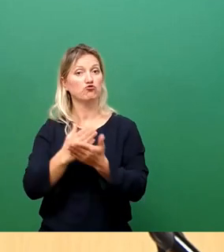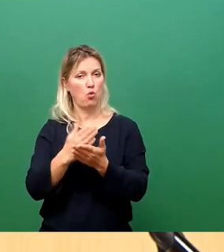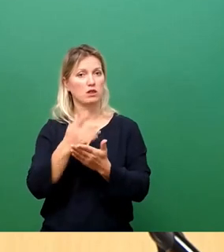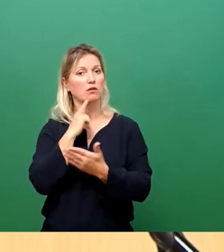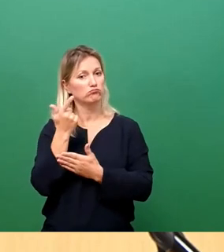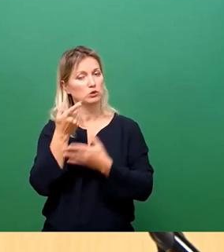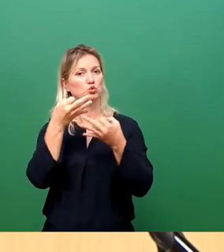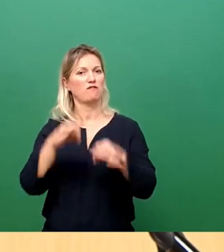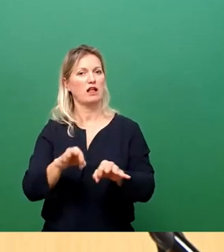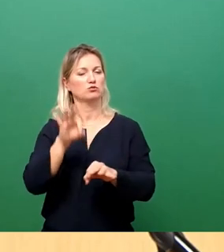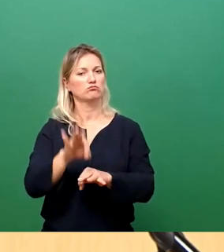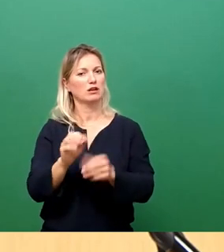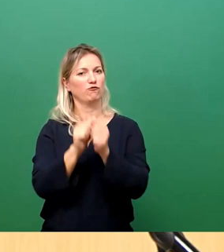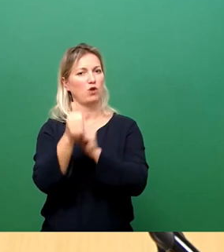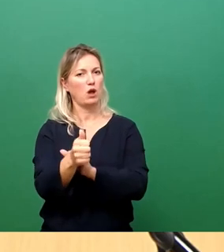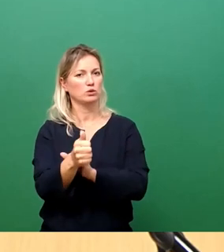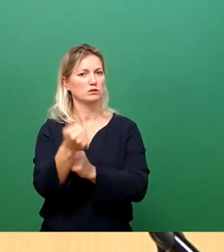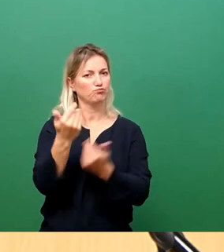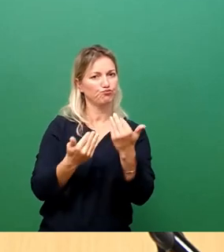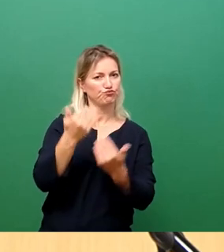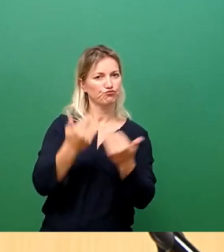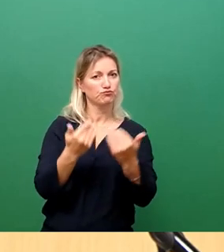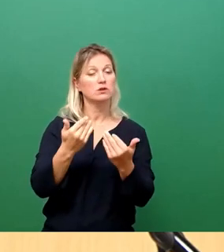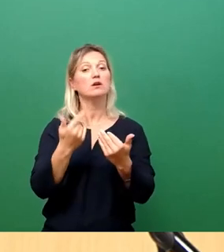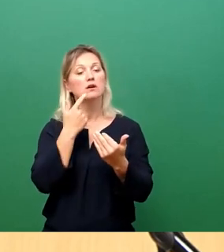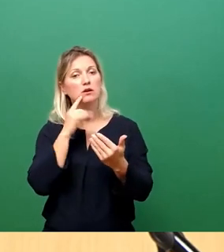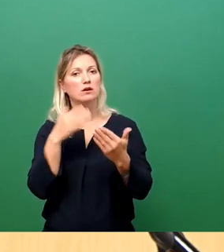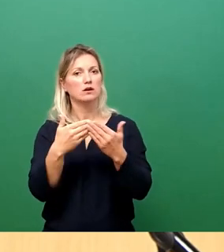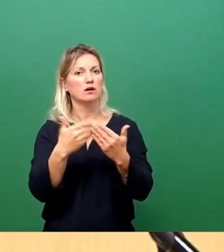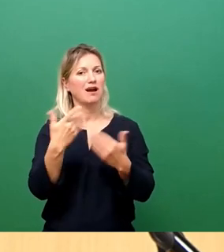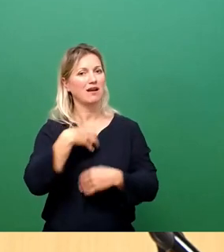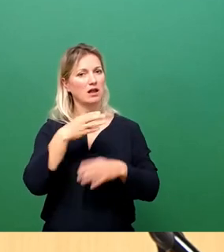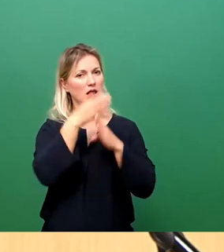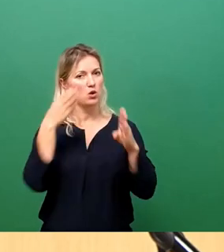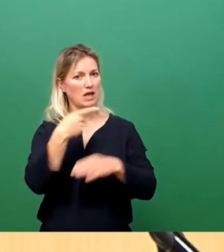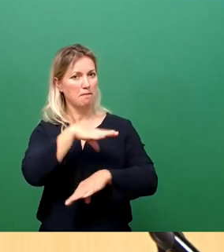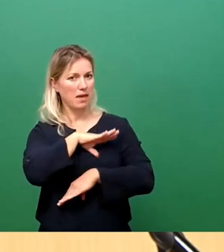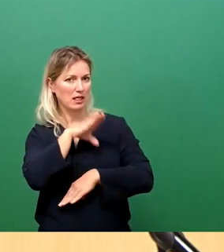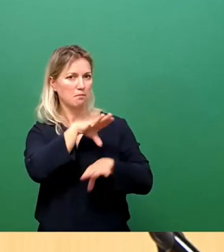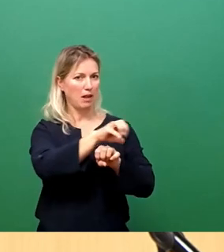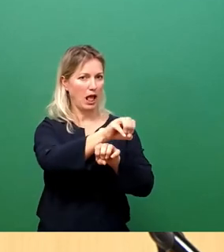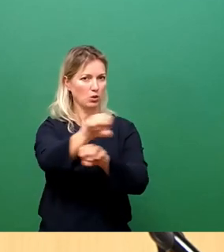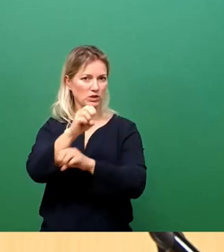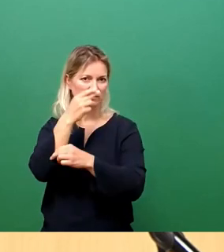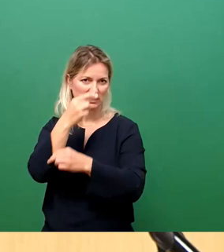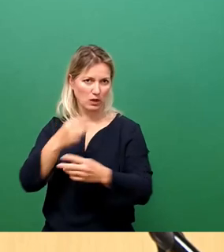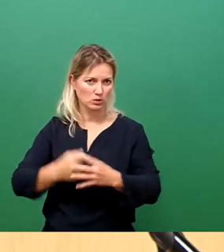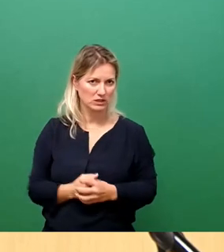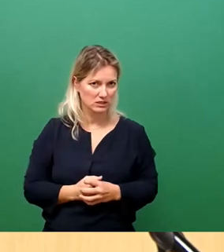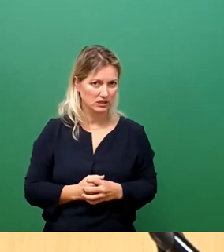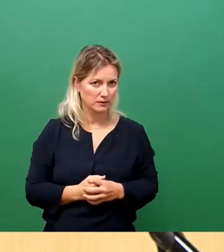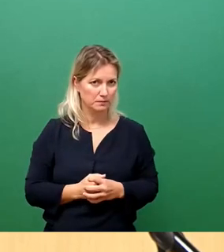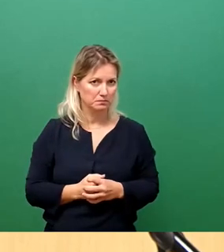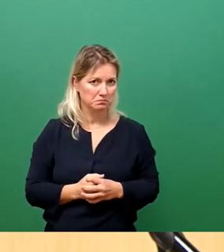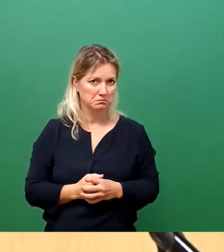der Corona-Stationen und Betten in den Krankenhäusern liefert. Und ich denke, wir haben